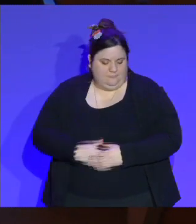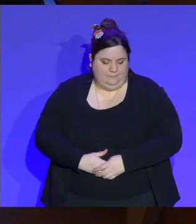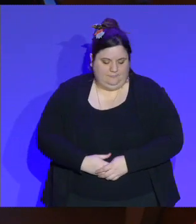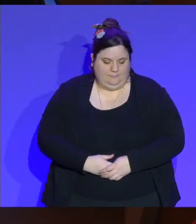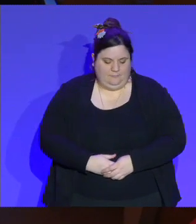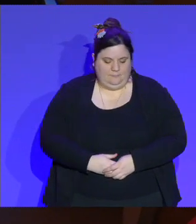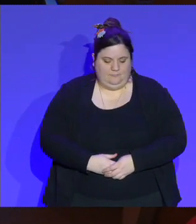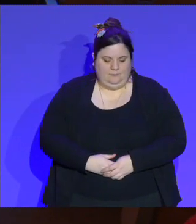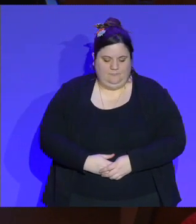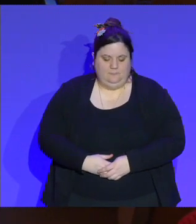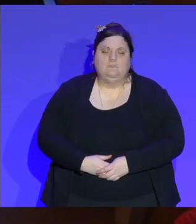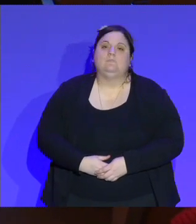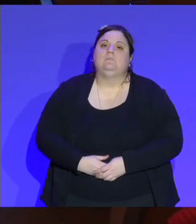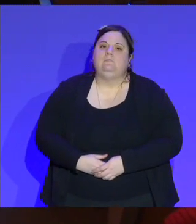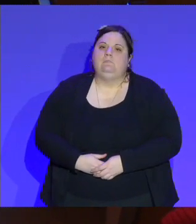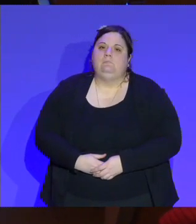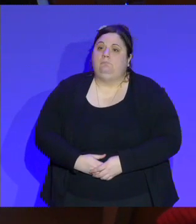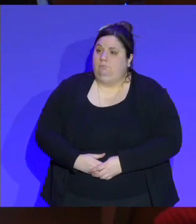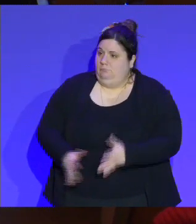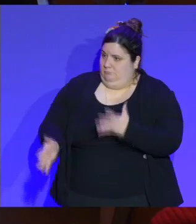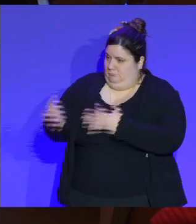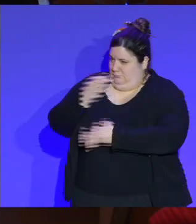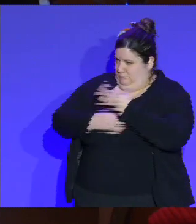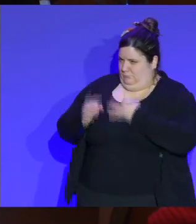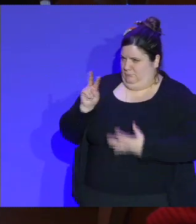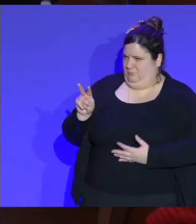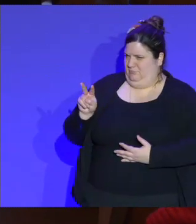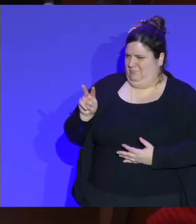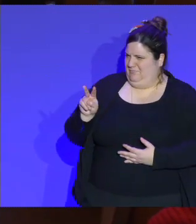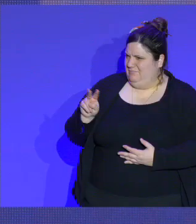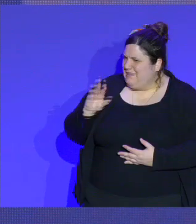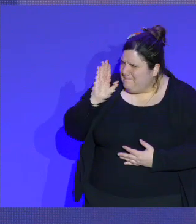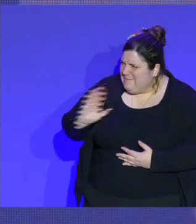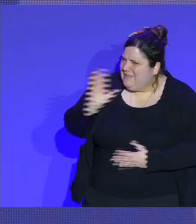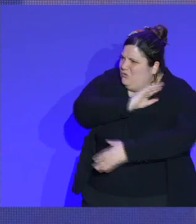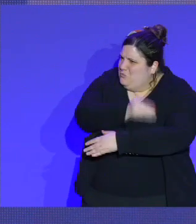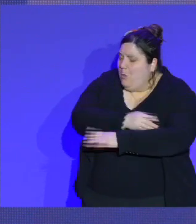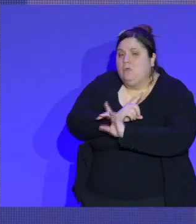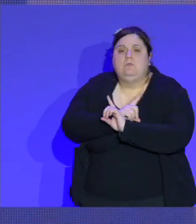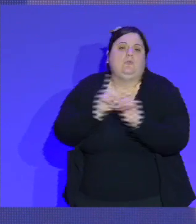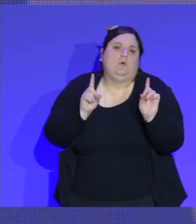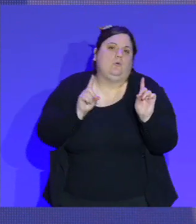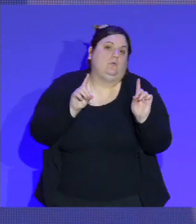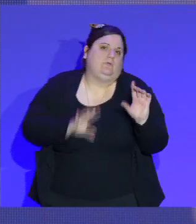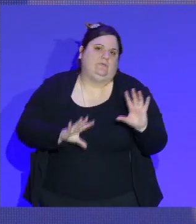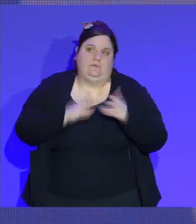Ce que vous dites ne concerne pas que le sport. Vous en avez parfaitement conscience et